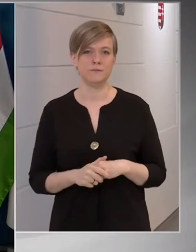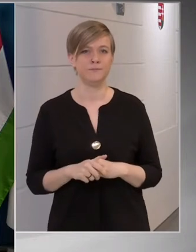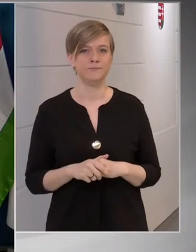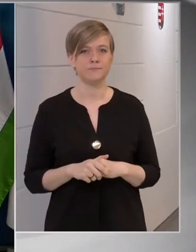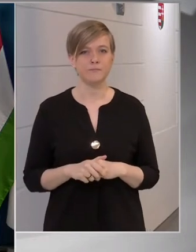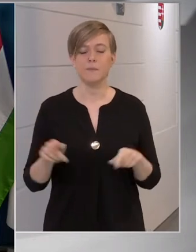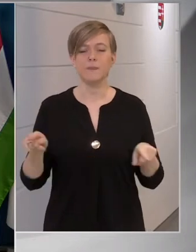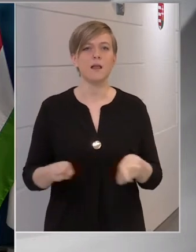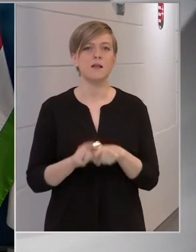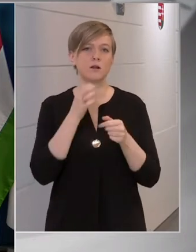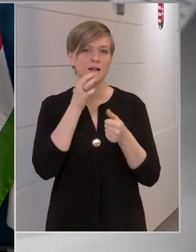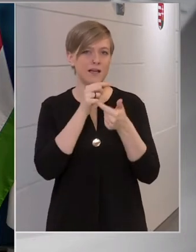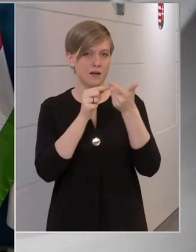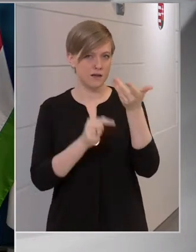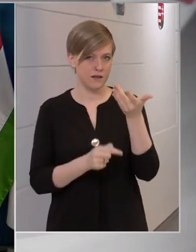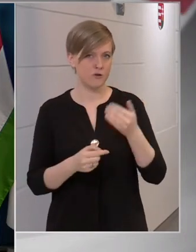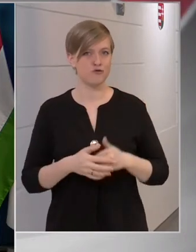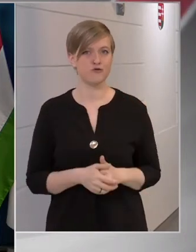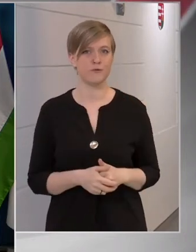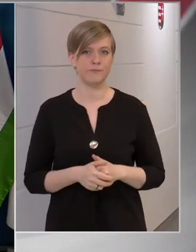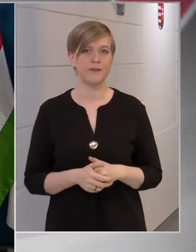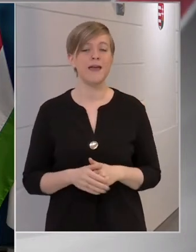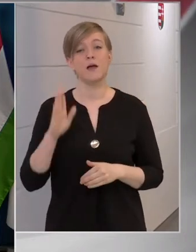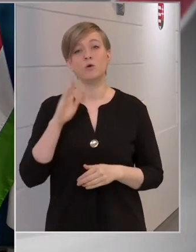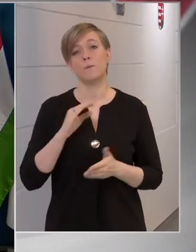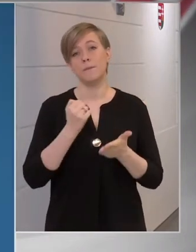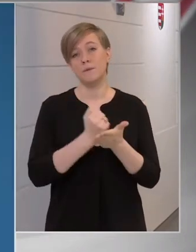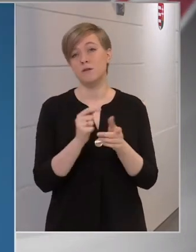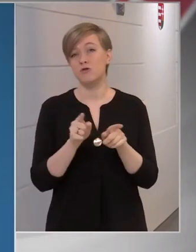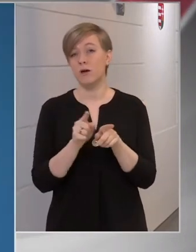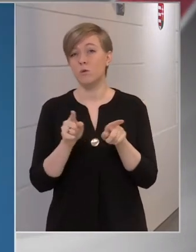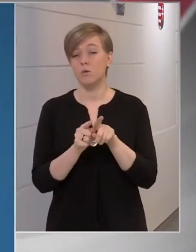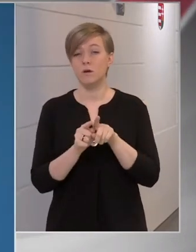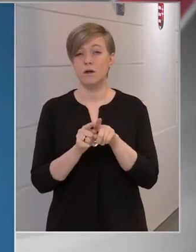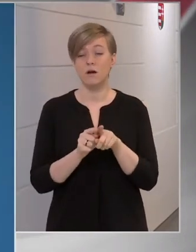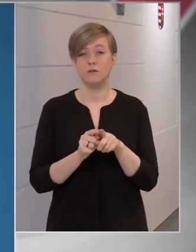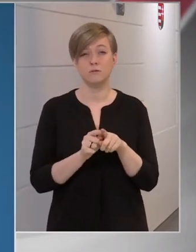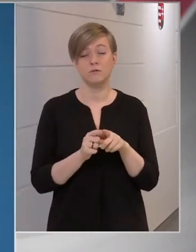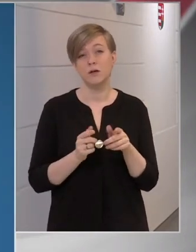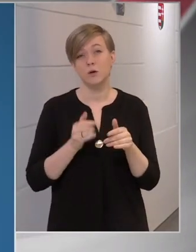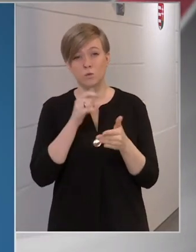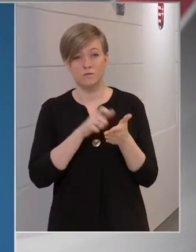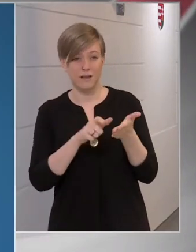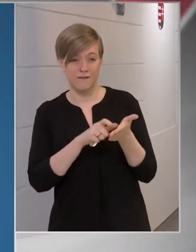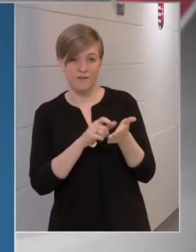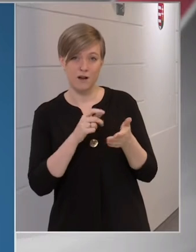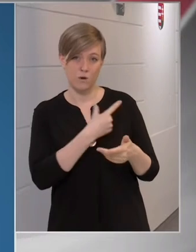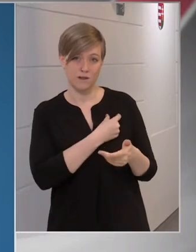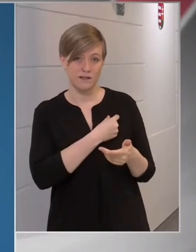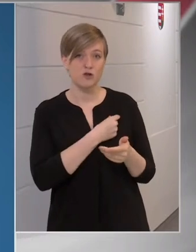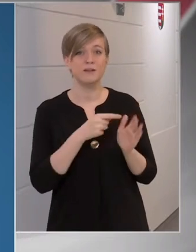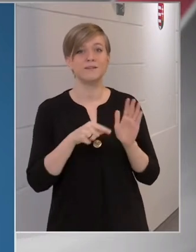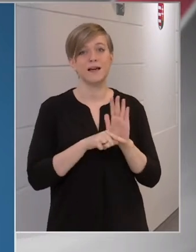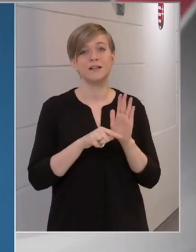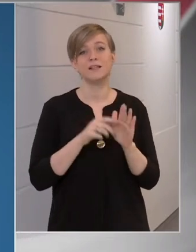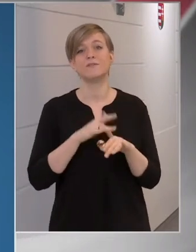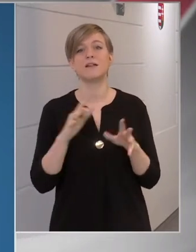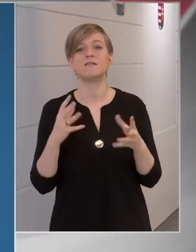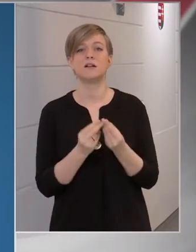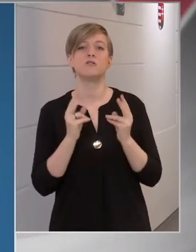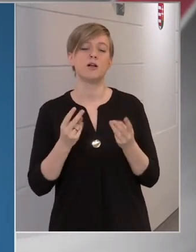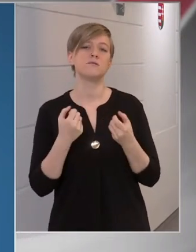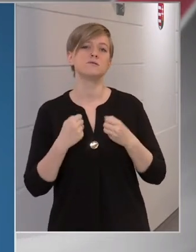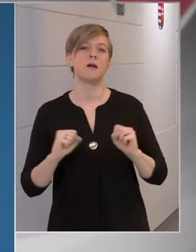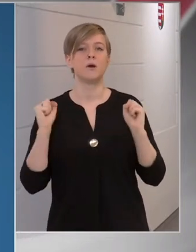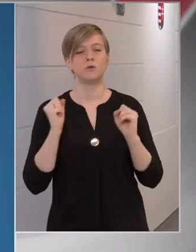Az azonnali kérdései következnek. Az Európai Bizottság olyan oltásút levelekre tett javaslatot, amikkel negatív teszttel is szabadon lehetne